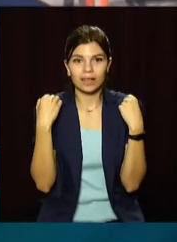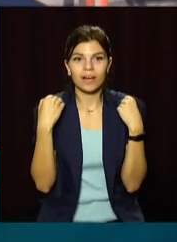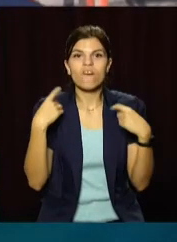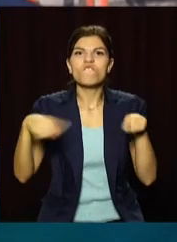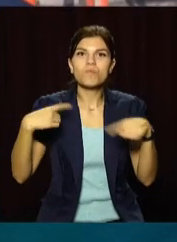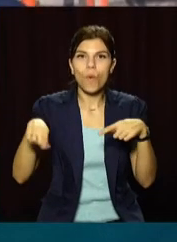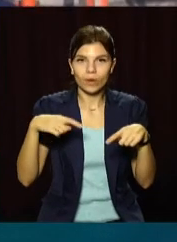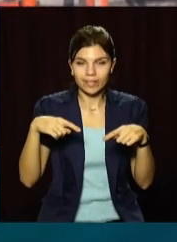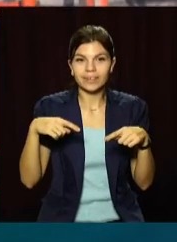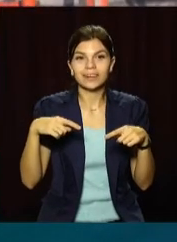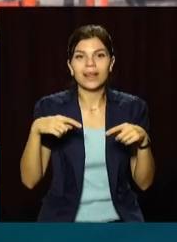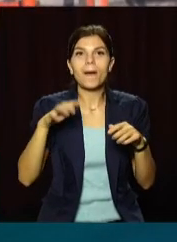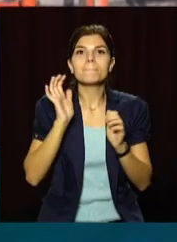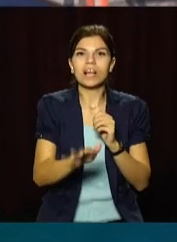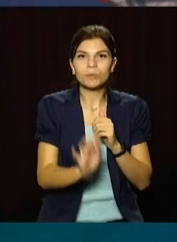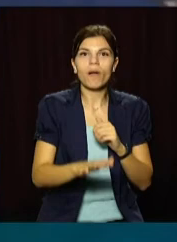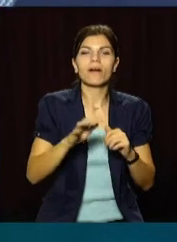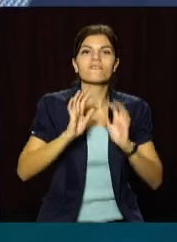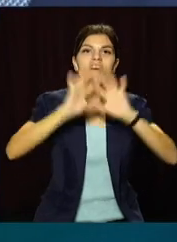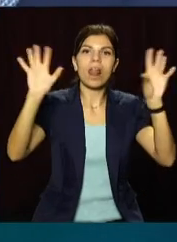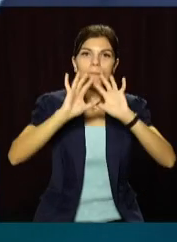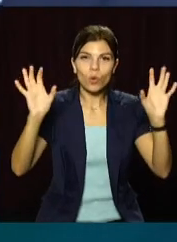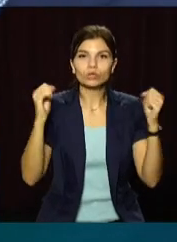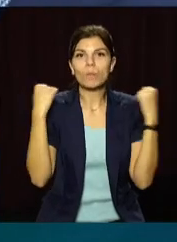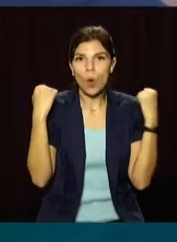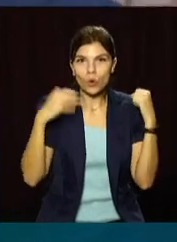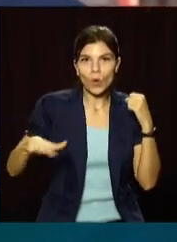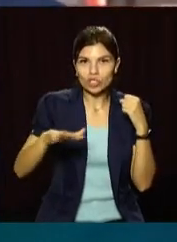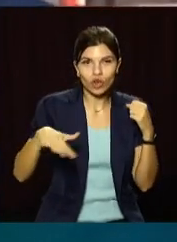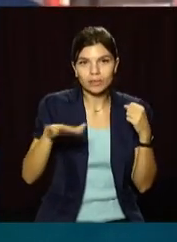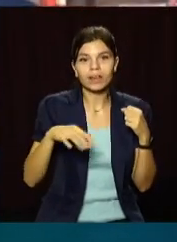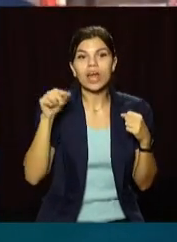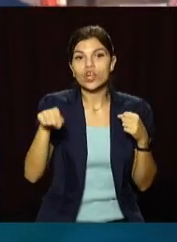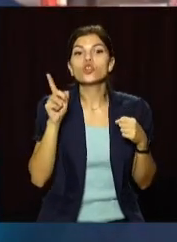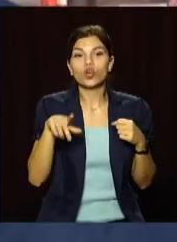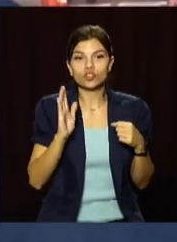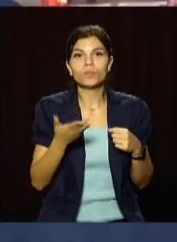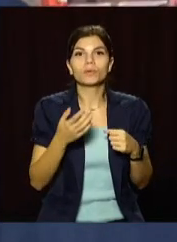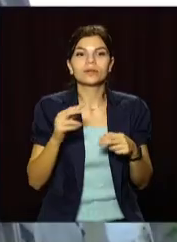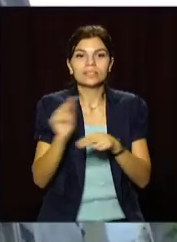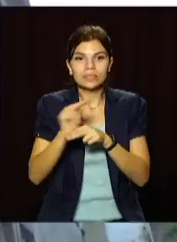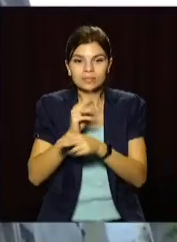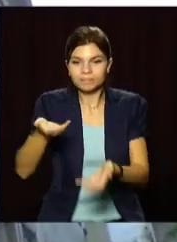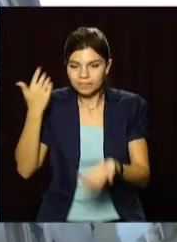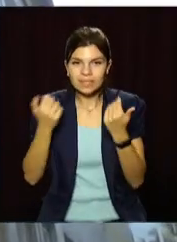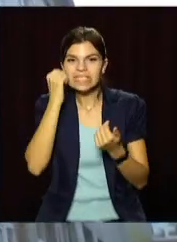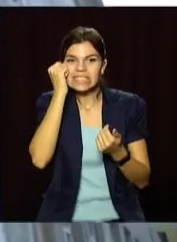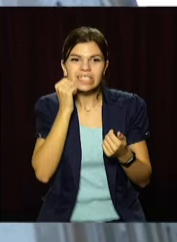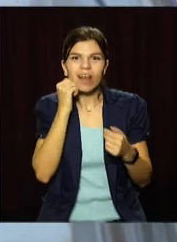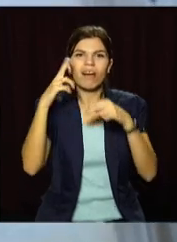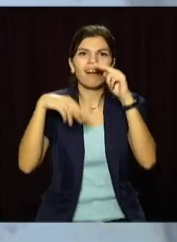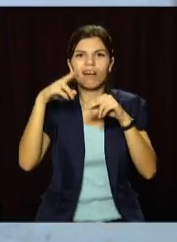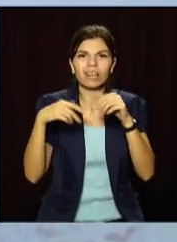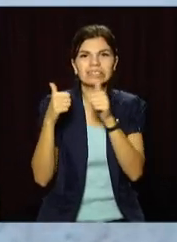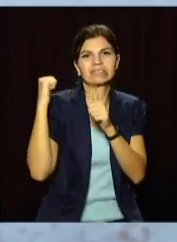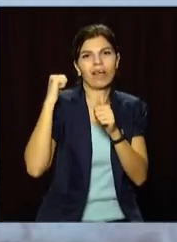футбольний стадіон, баскетбольна, волейбольна площадка, спортивна площадка. Тут також буде демонтувана стара пристройка